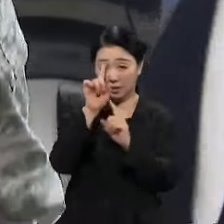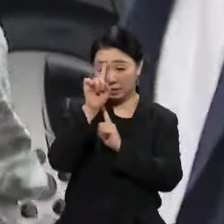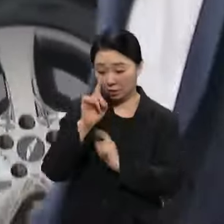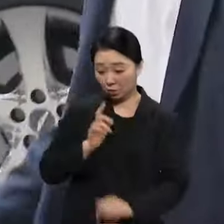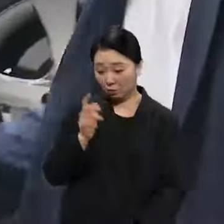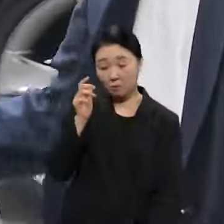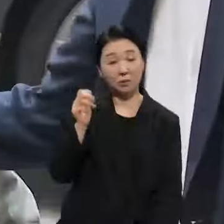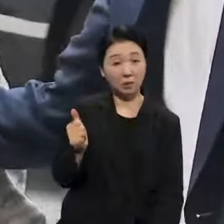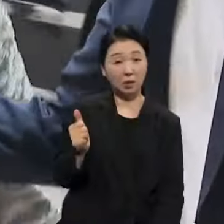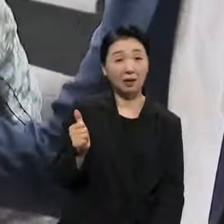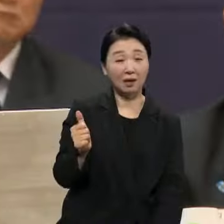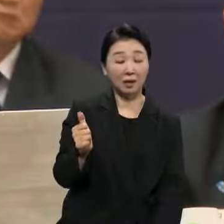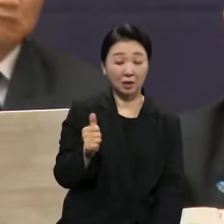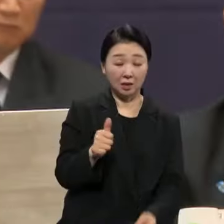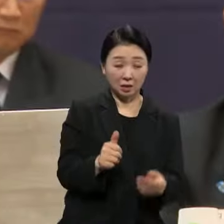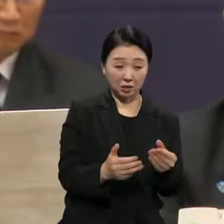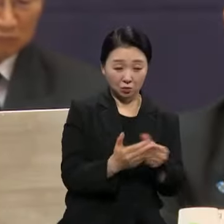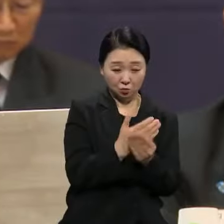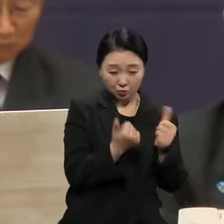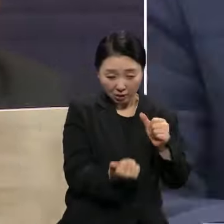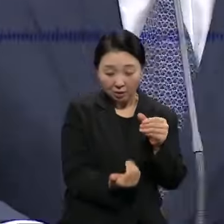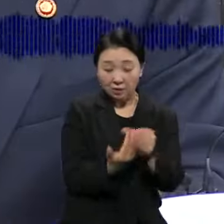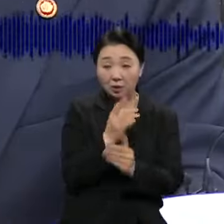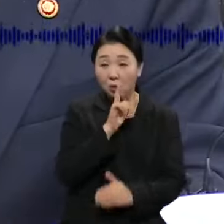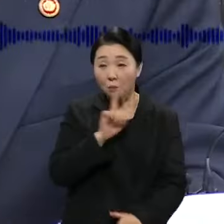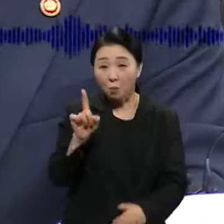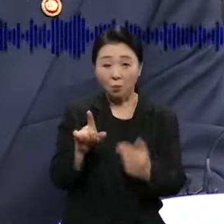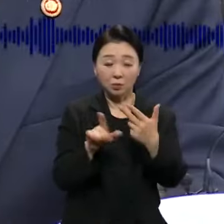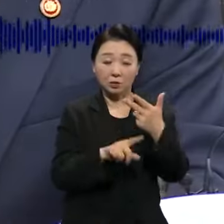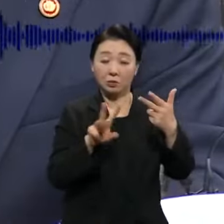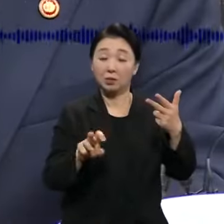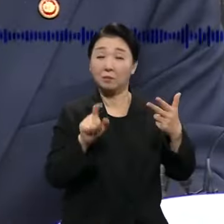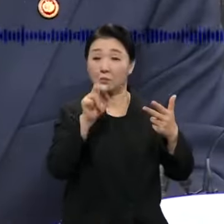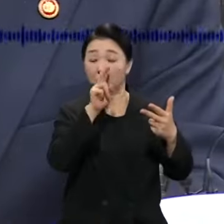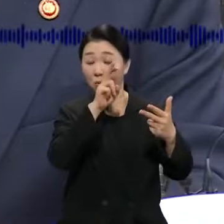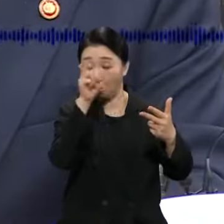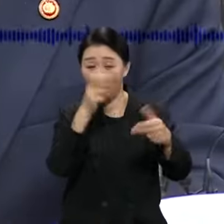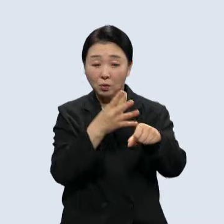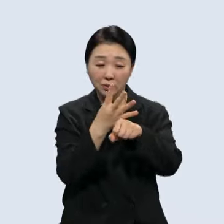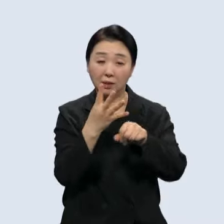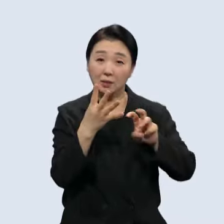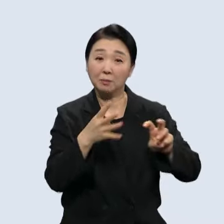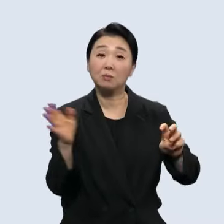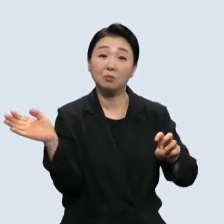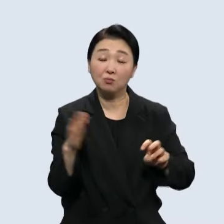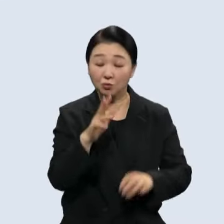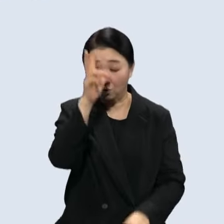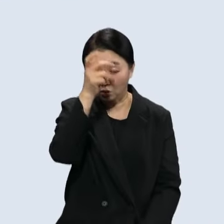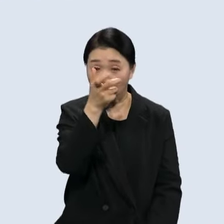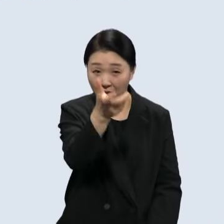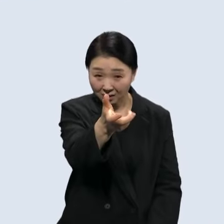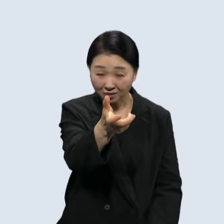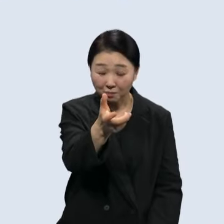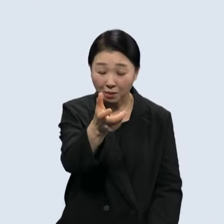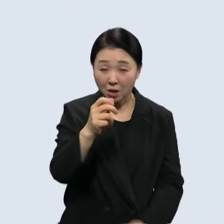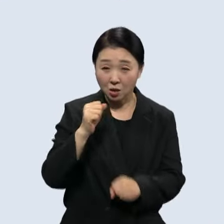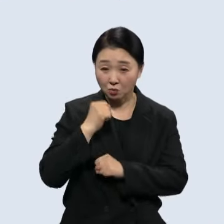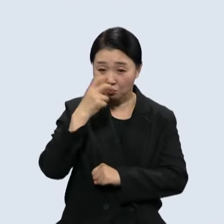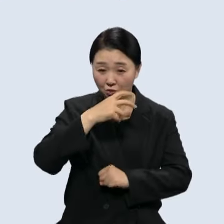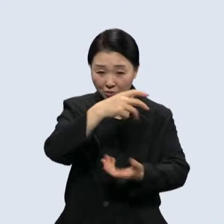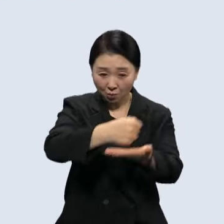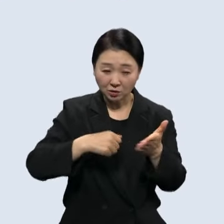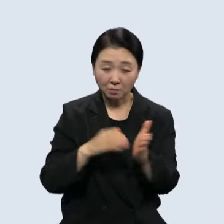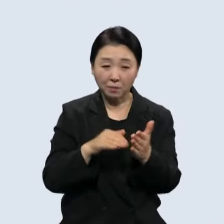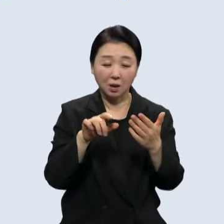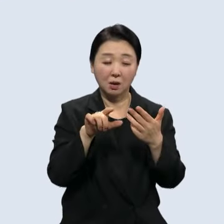국방부 장관에게 최상병 순직 사건을 보고한 지난해 7월 30일 오후 4시 30분부터 경찰로 넘어간 사건을 군검찰이 회수해 온